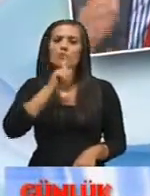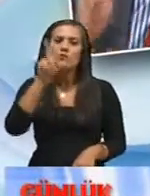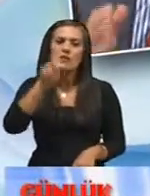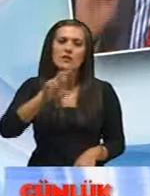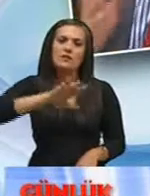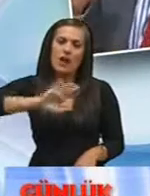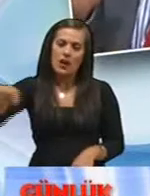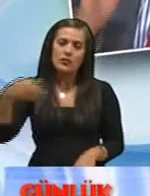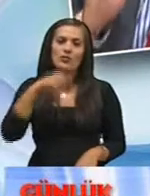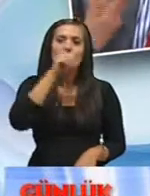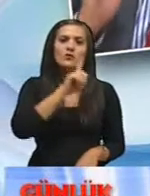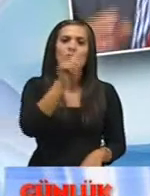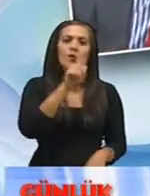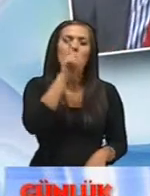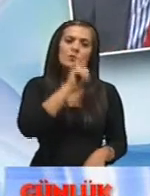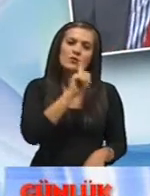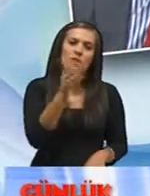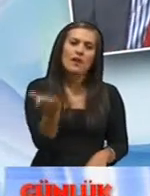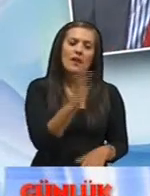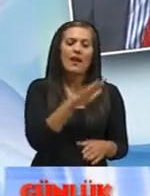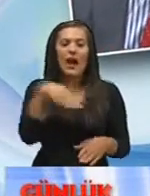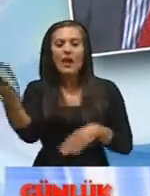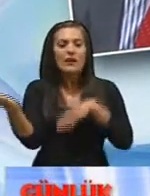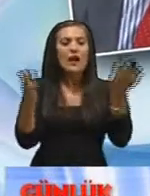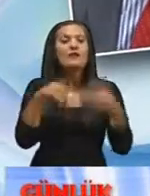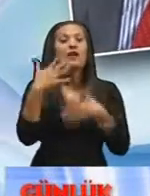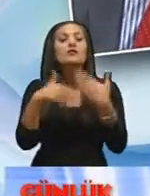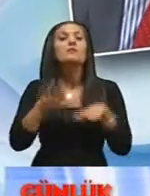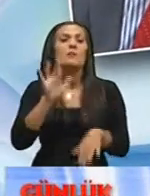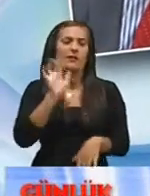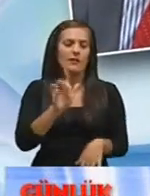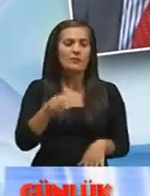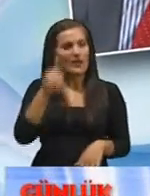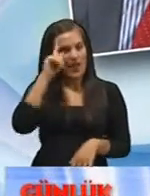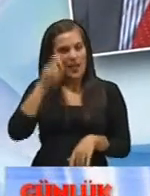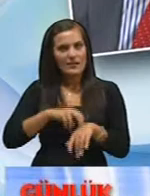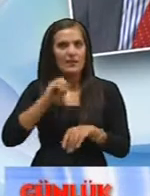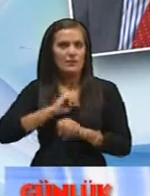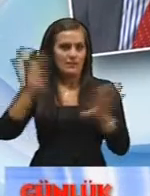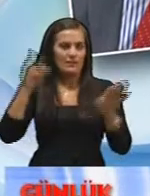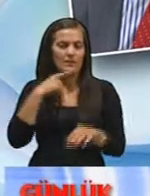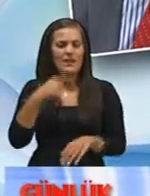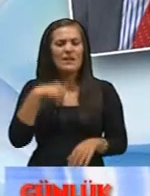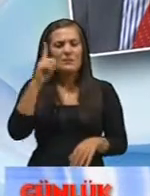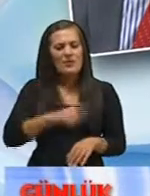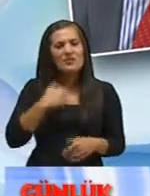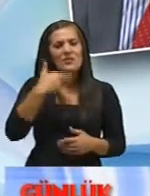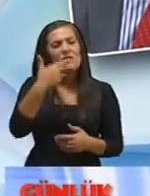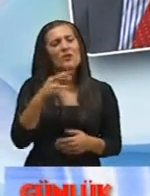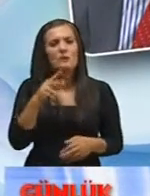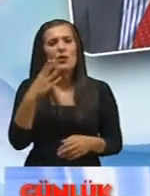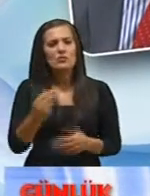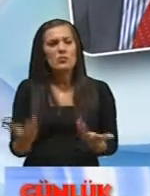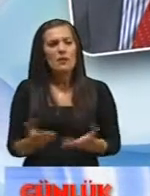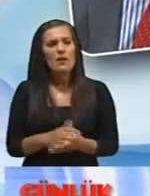110-110'dur yani bunu ayrı ayrı karıştırmamak lazım tamam buradan da hatırlatmış olalım peki biraz böyle başa dönüyor gibi olacağım ama